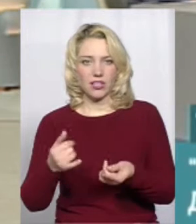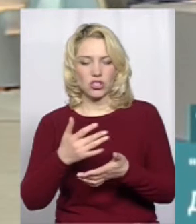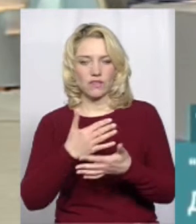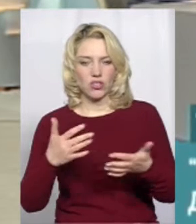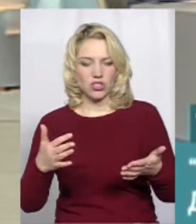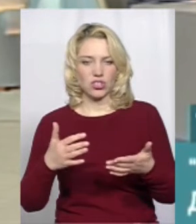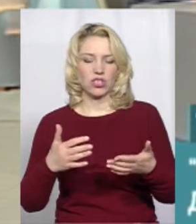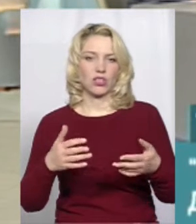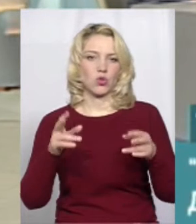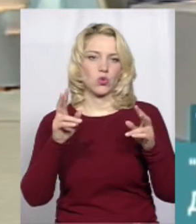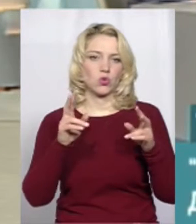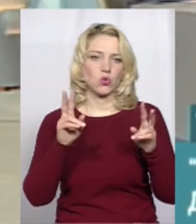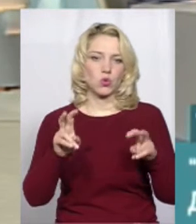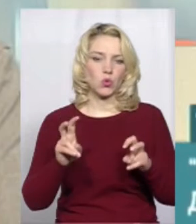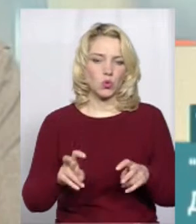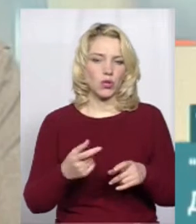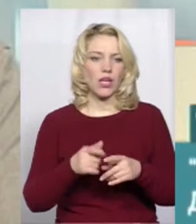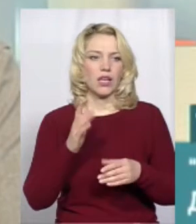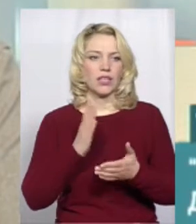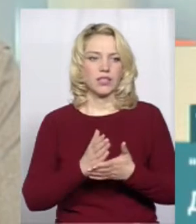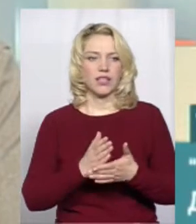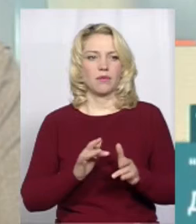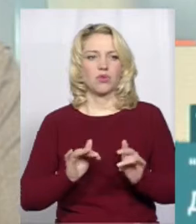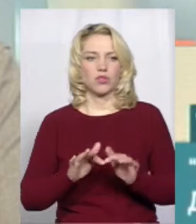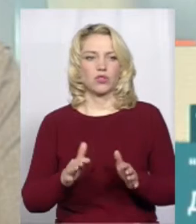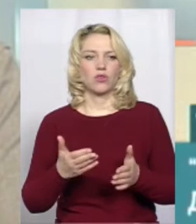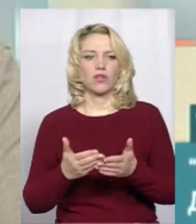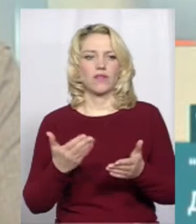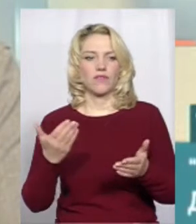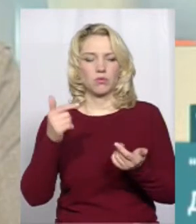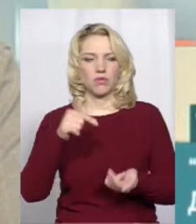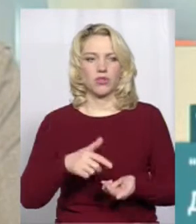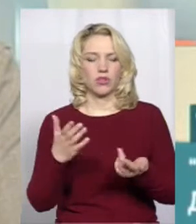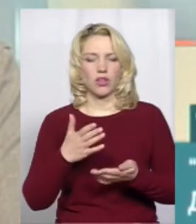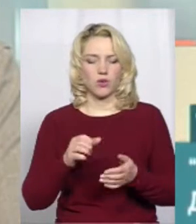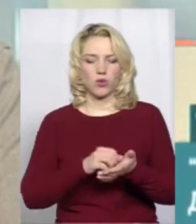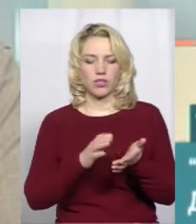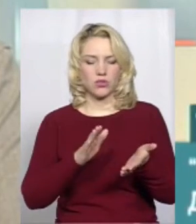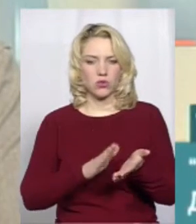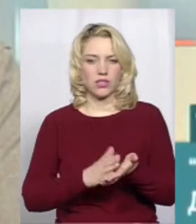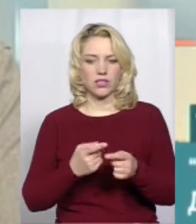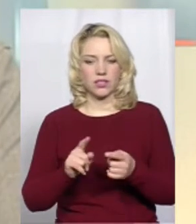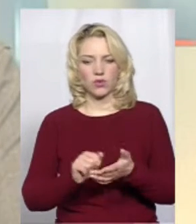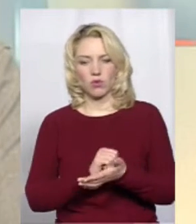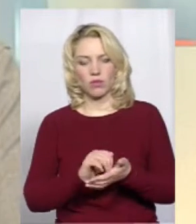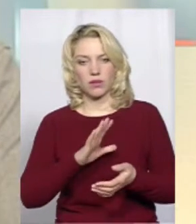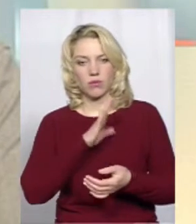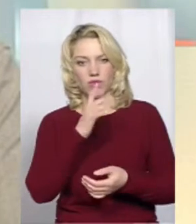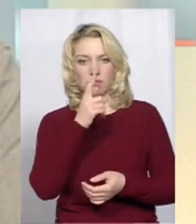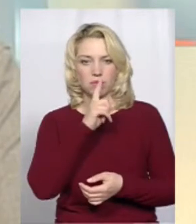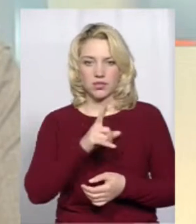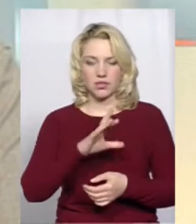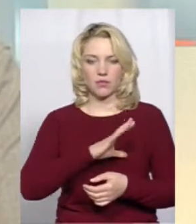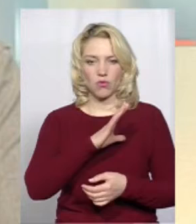по різних структурах, тому що є певна процедура, відповідно, якою реєструються ці документи, відбувається місяць, буває трошки швидше,